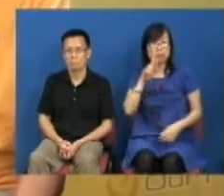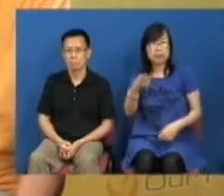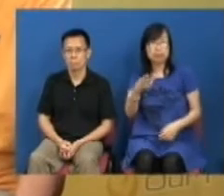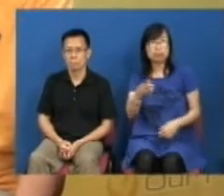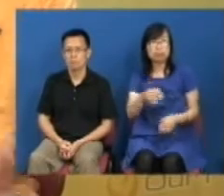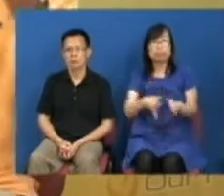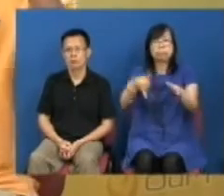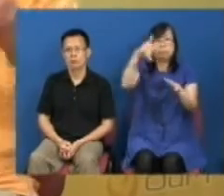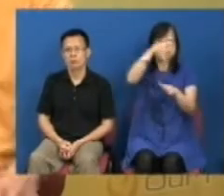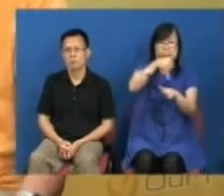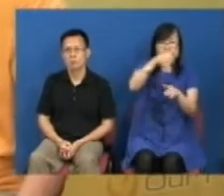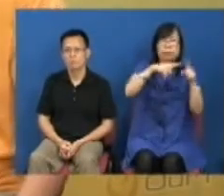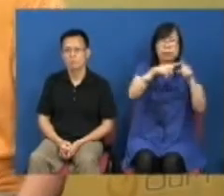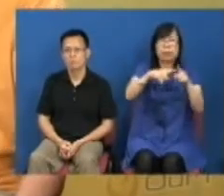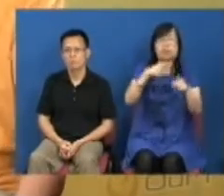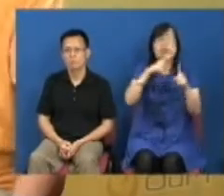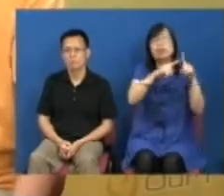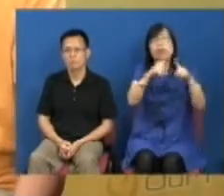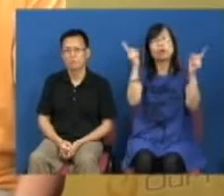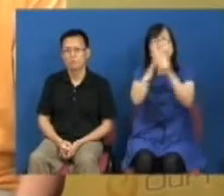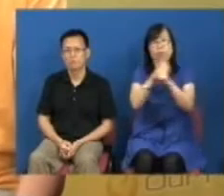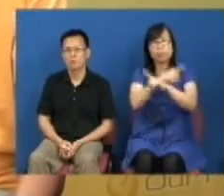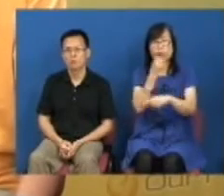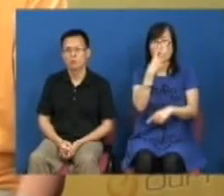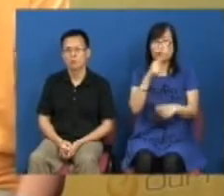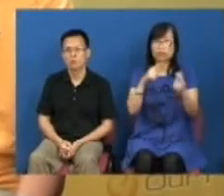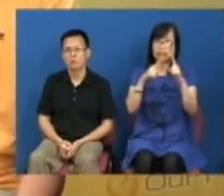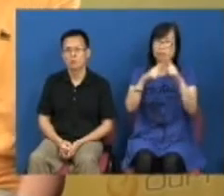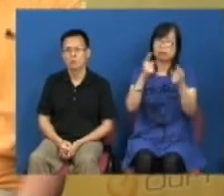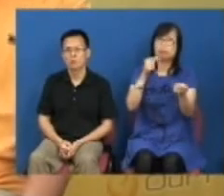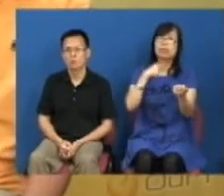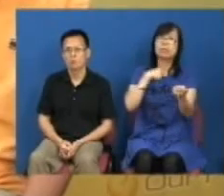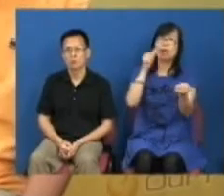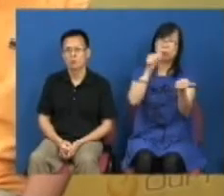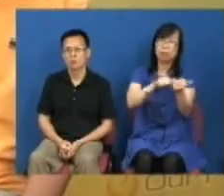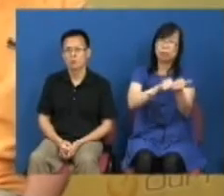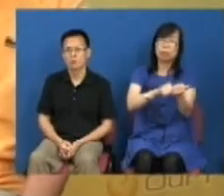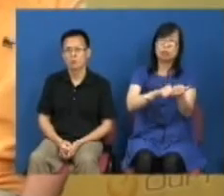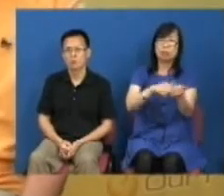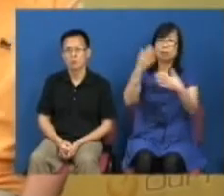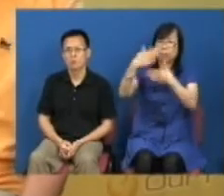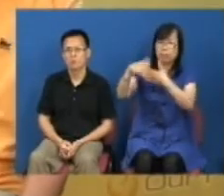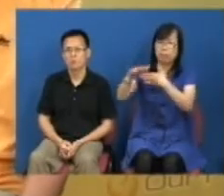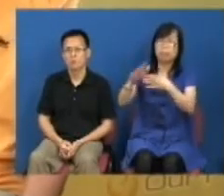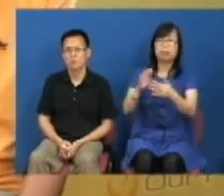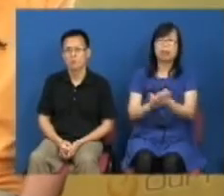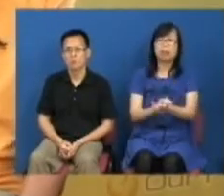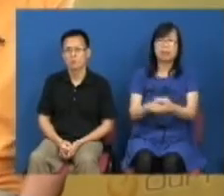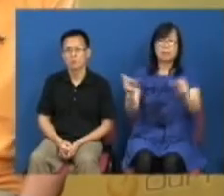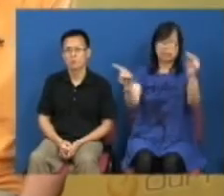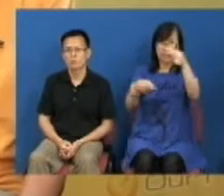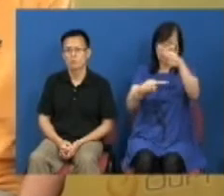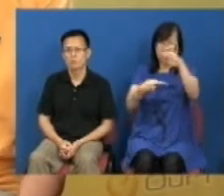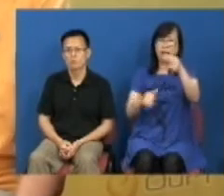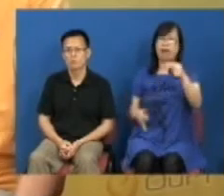在人民头上的所谓民意代表所以香港人才要靠在体制外面的表达诉求的方式7月1日游行